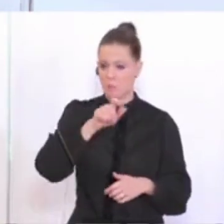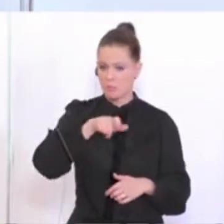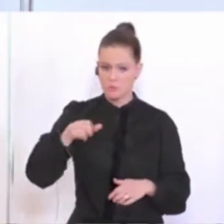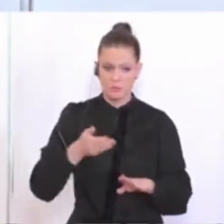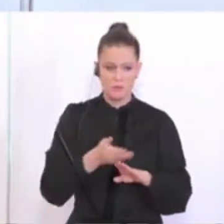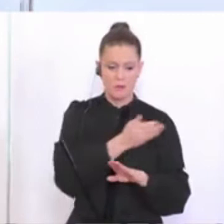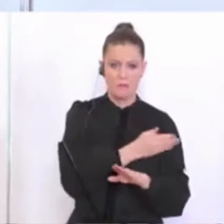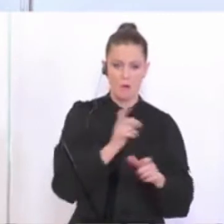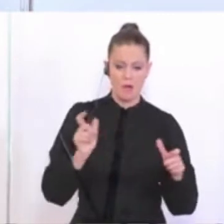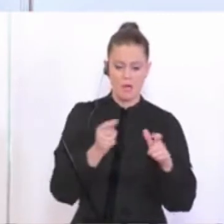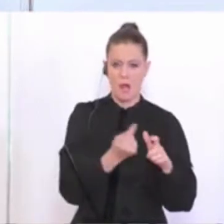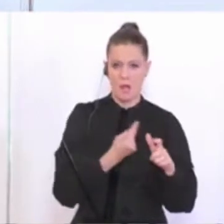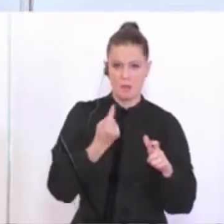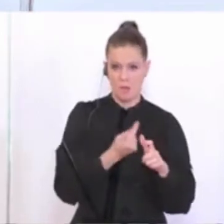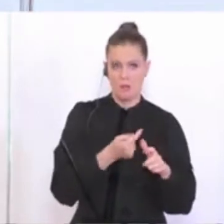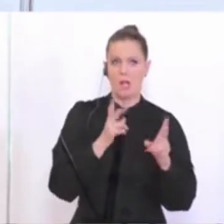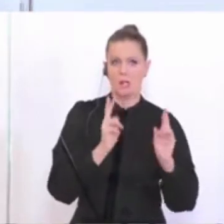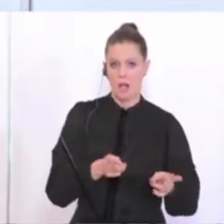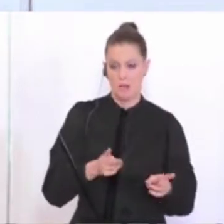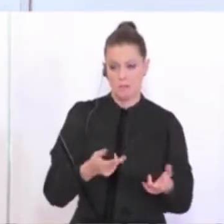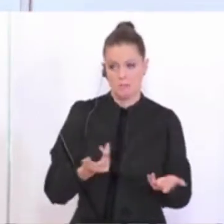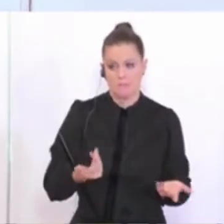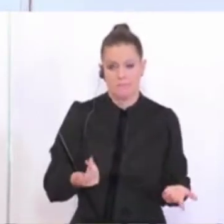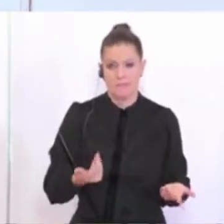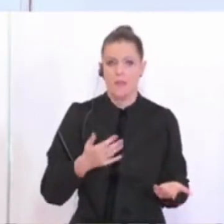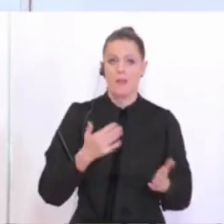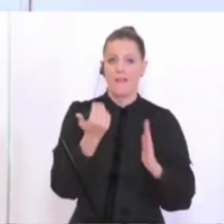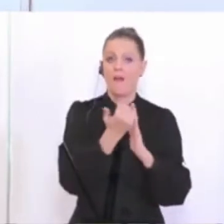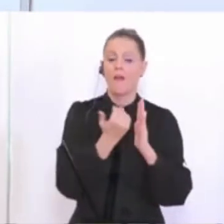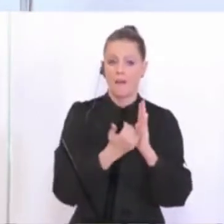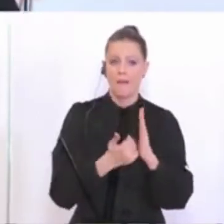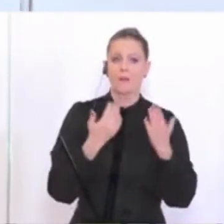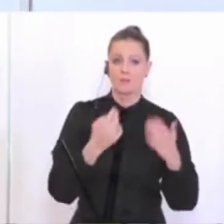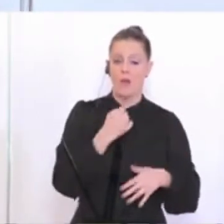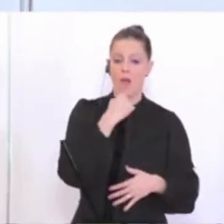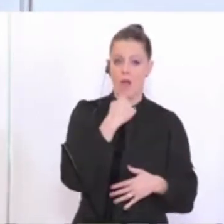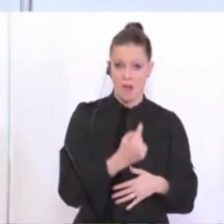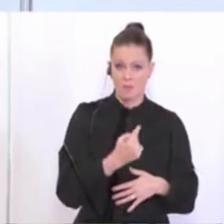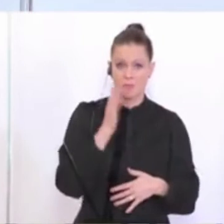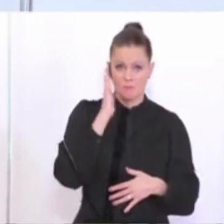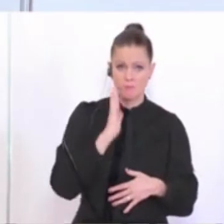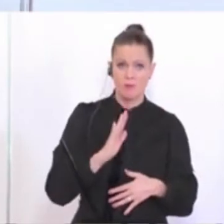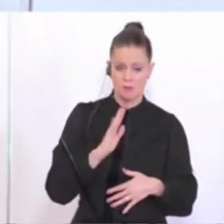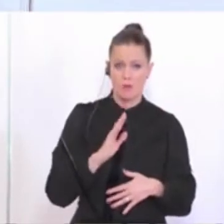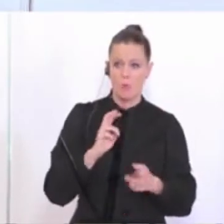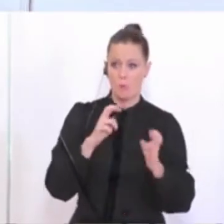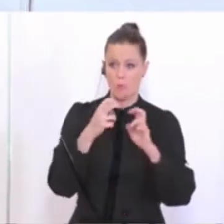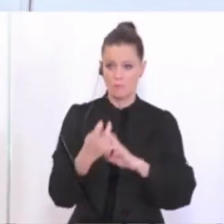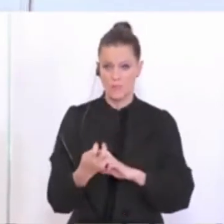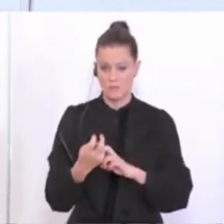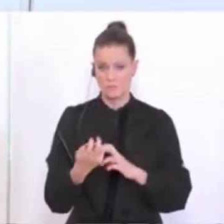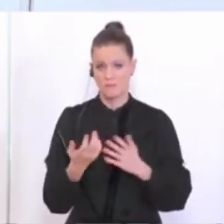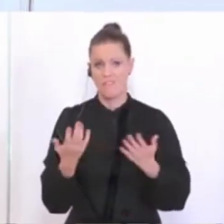denkbar. Aber ich will mich da nicht weiter einmischen. Ich will nur die bestehenden Regelungen angewandt wissen und ob und inwieweit hier Ausnahmeregelungen